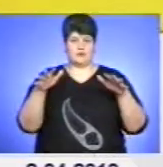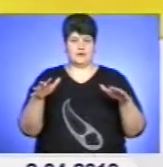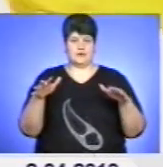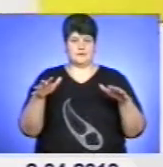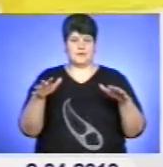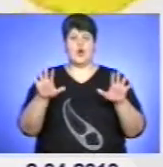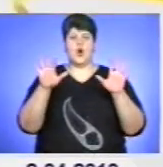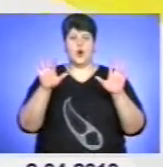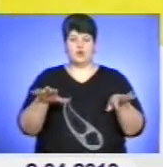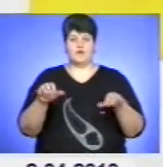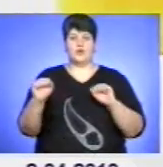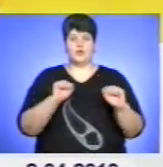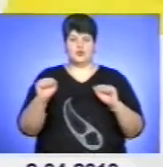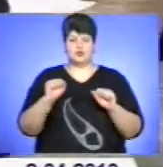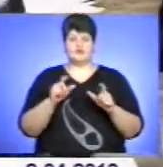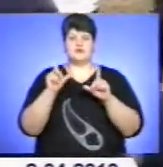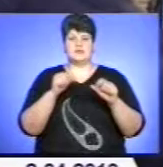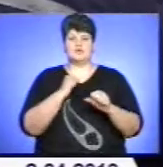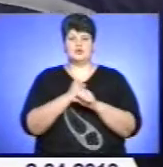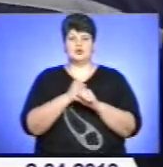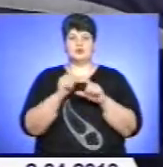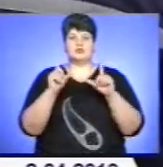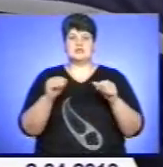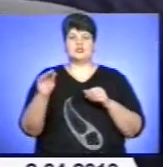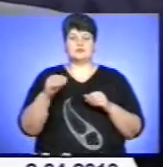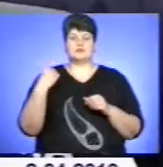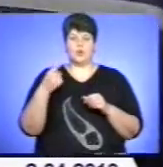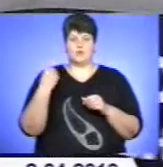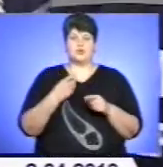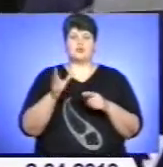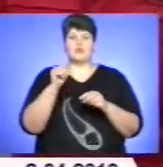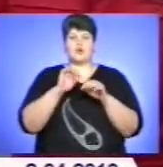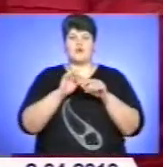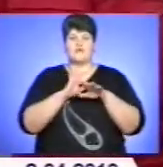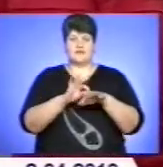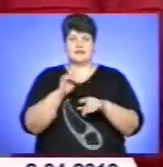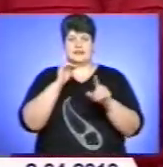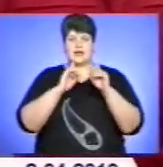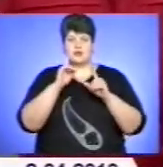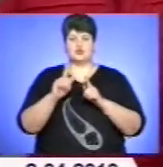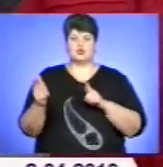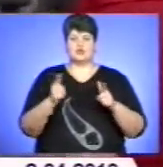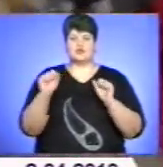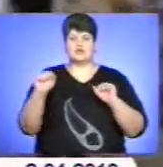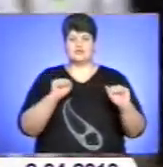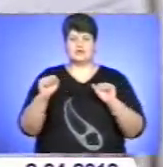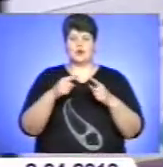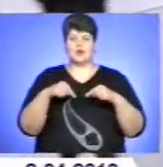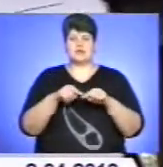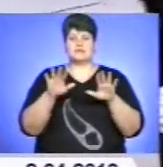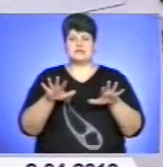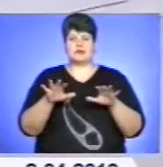Голова уряду відвідав з робочою поїздкою в Житомирську область, під час якої провів нараду щодо готовності керівників органів місцевої влади